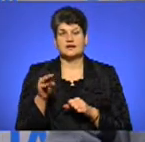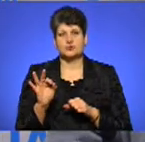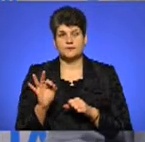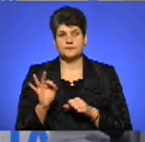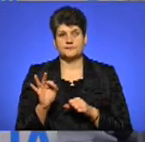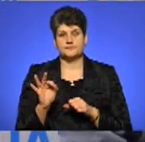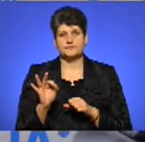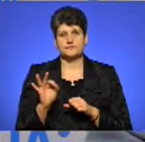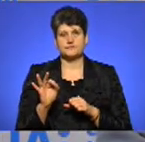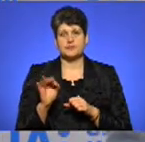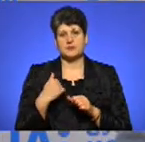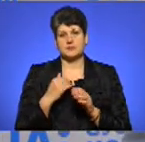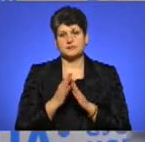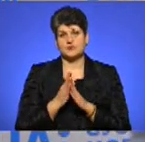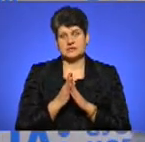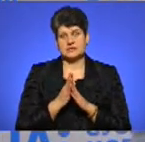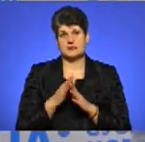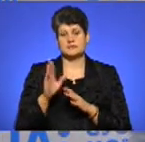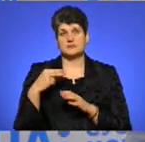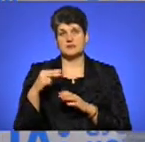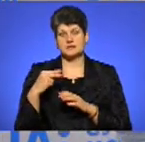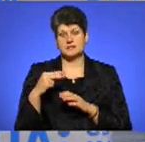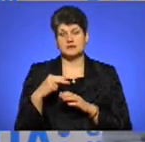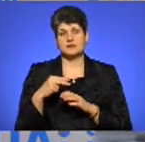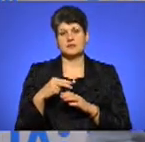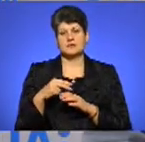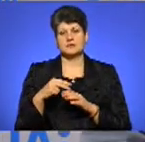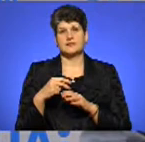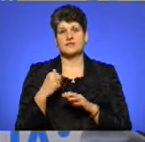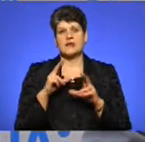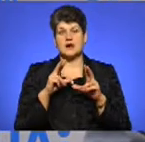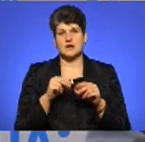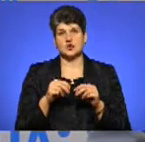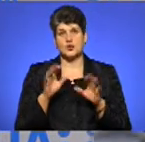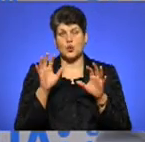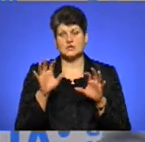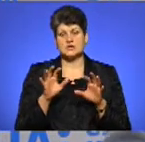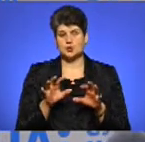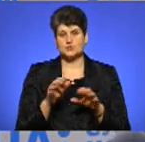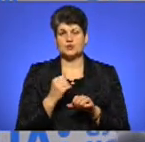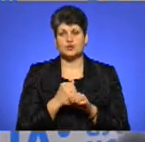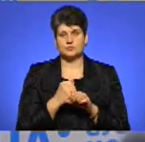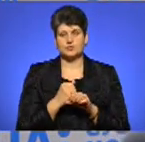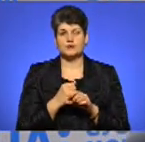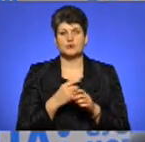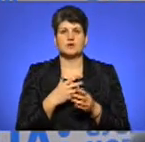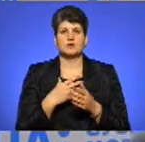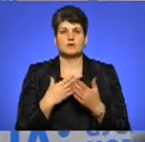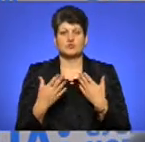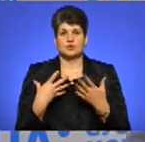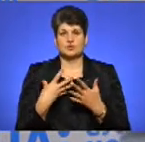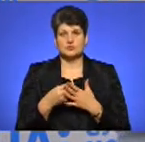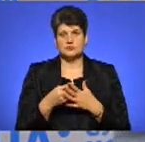що ми і би дуже просили його, і хотіли, щоб він як гарант все-таки Конституції, він поступив по відношенню до свого народу,